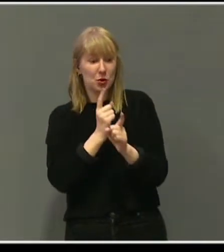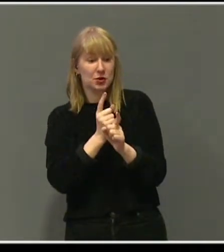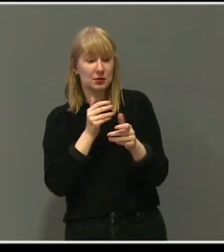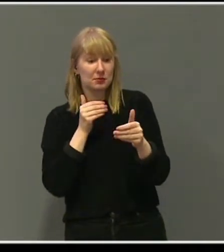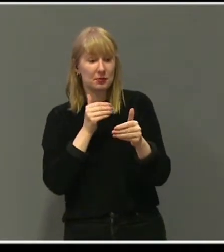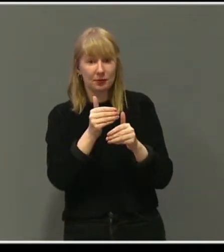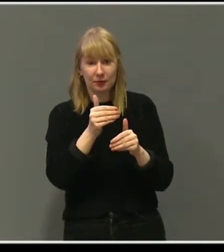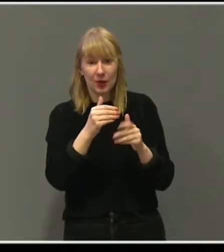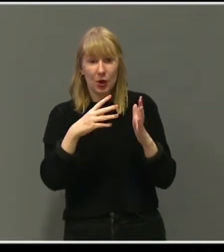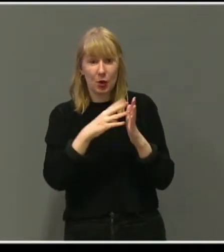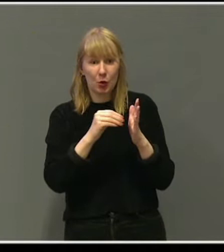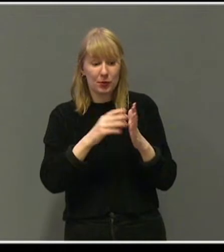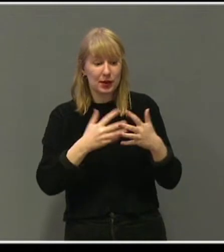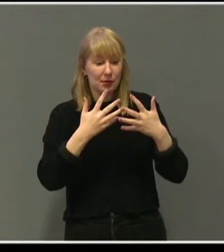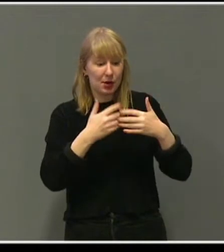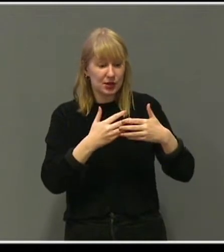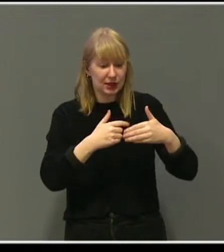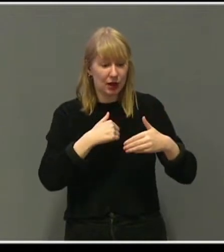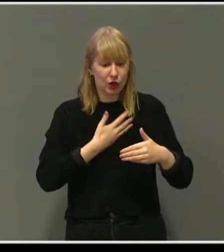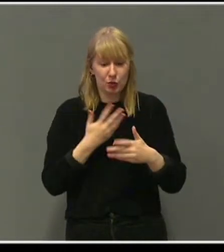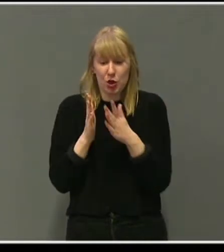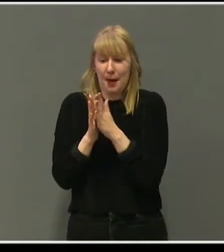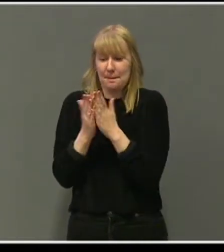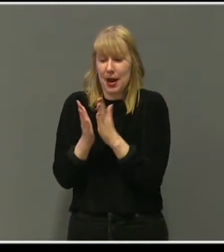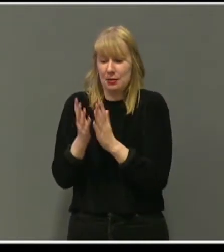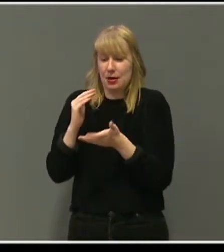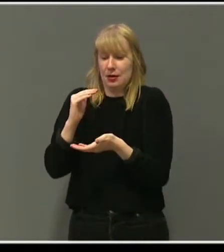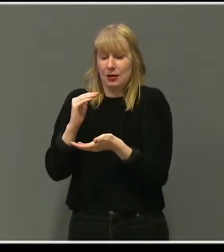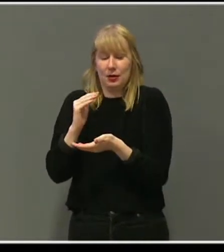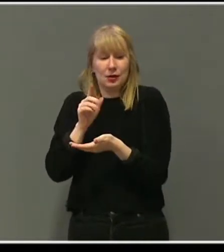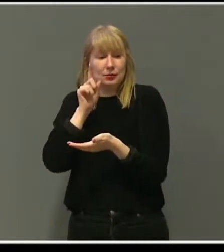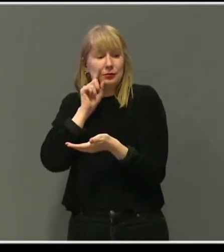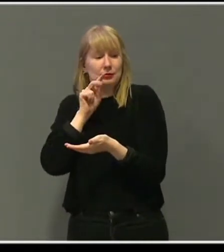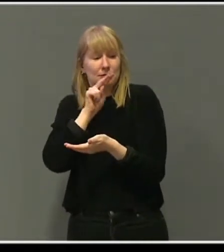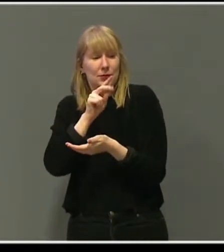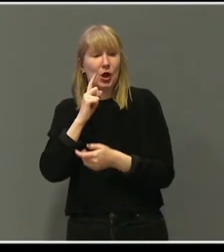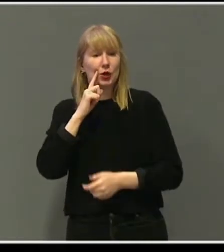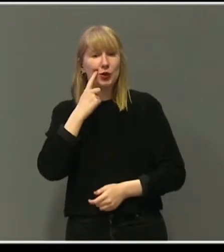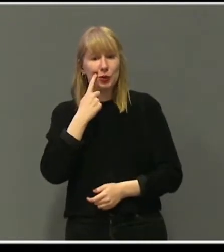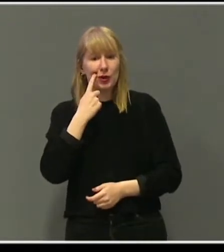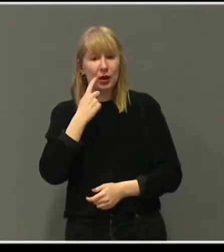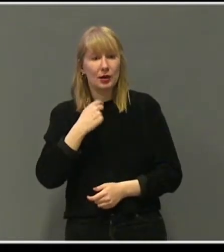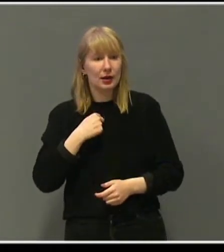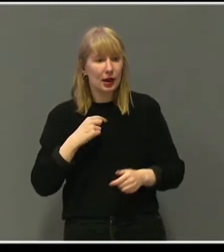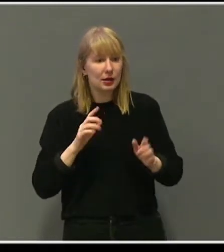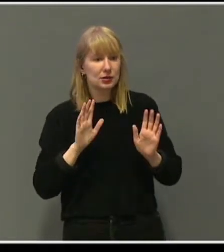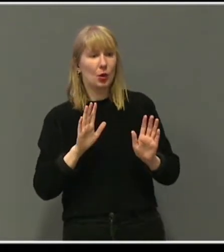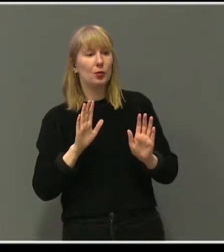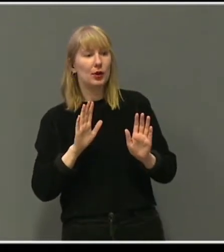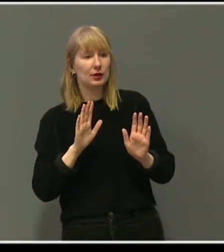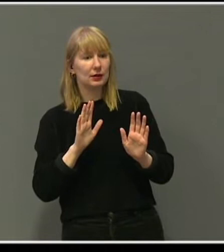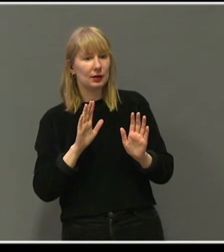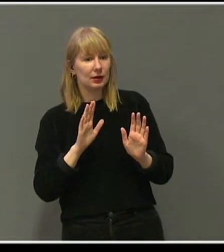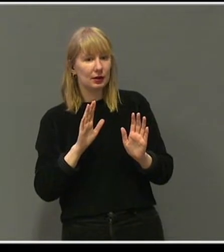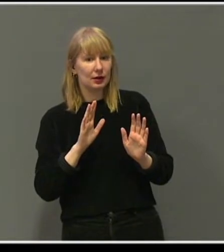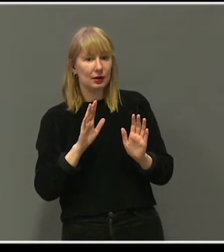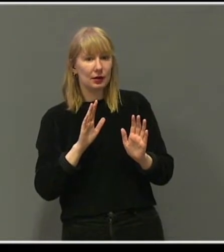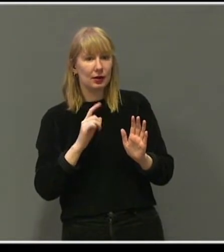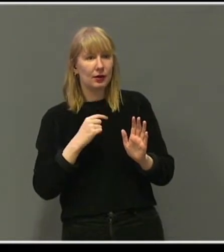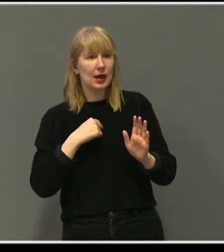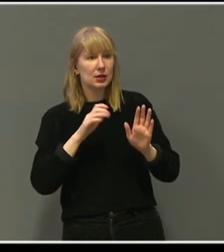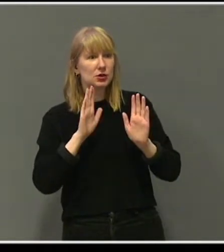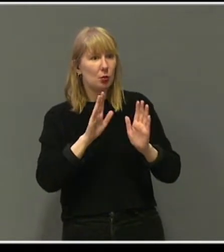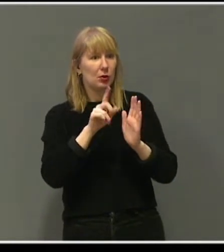Jeg hadde favnen full av ringpermer, og der så jeg henne. Bråstanset, og enkelte ville ha det til at jeg